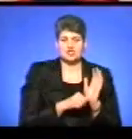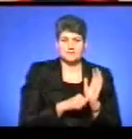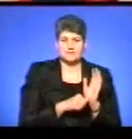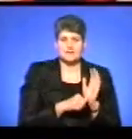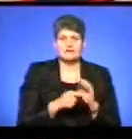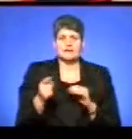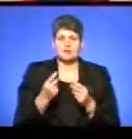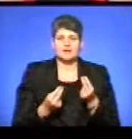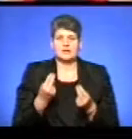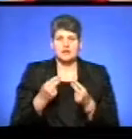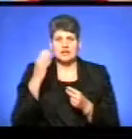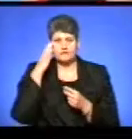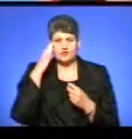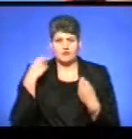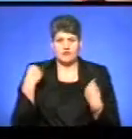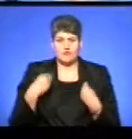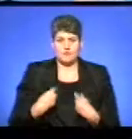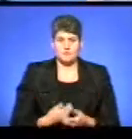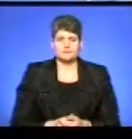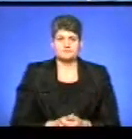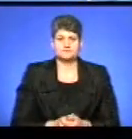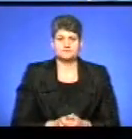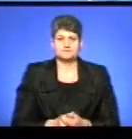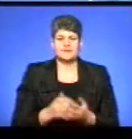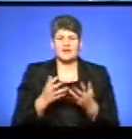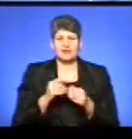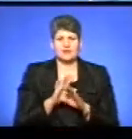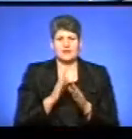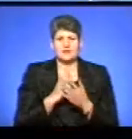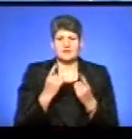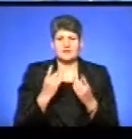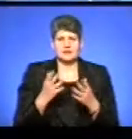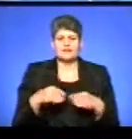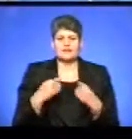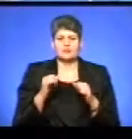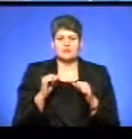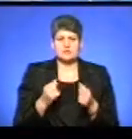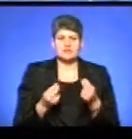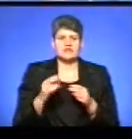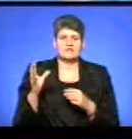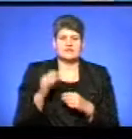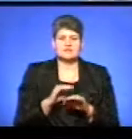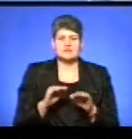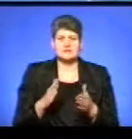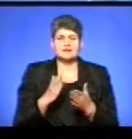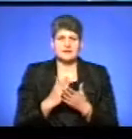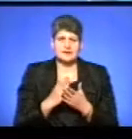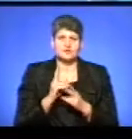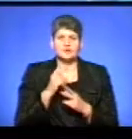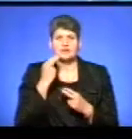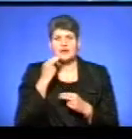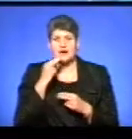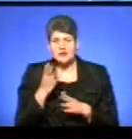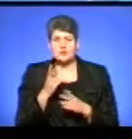Тернополяни грали у чорній формі. Рахунок не є досить великий, просто я дав можливість пограти всім дітям. Є ж діти, які краще трешки